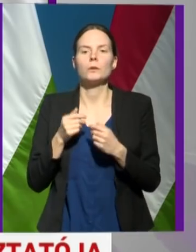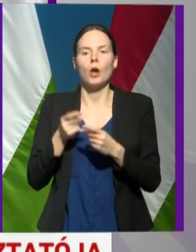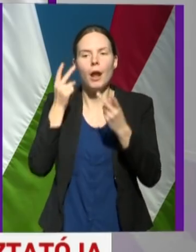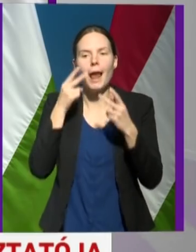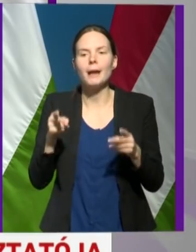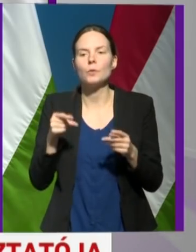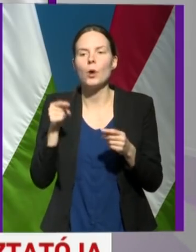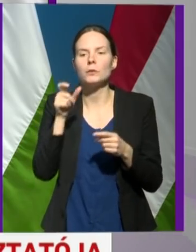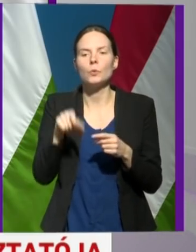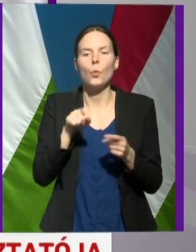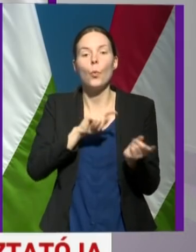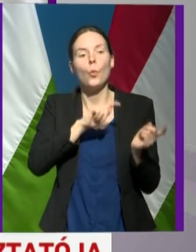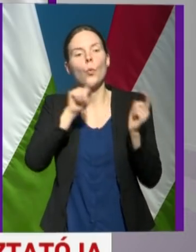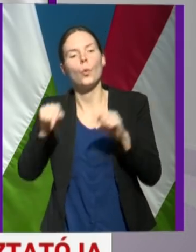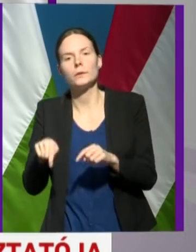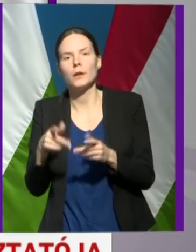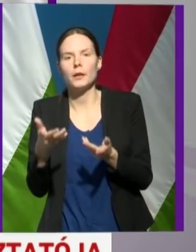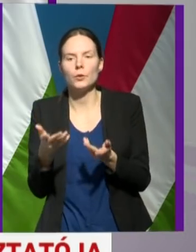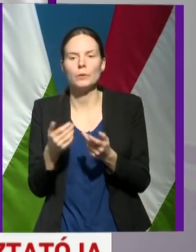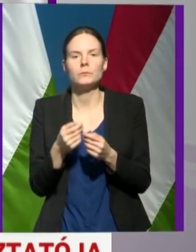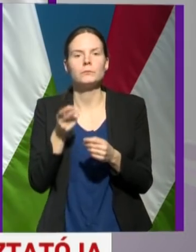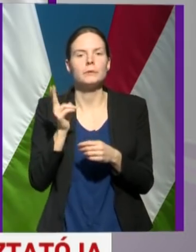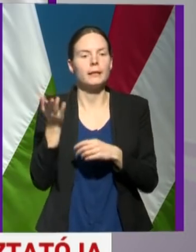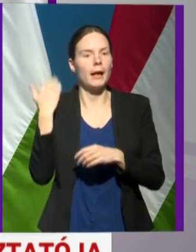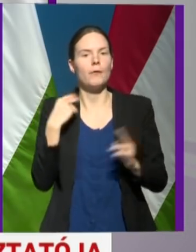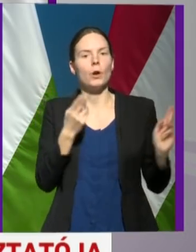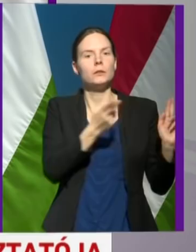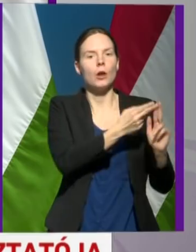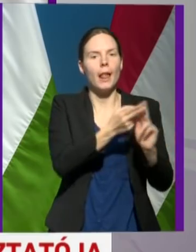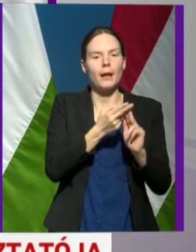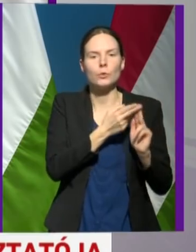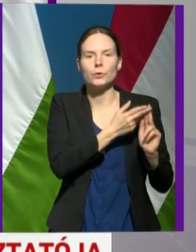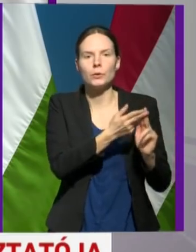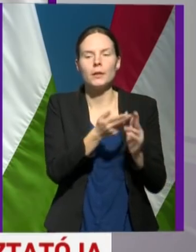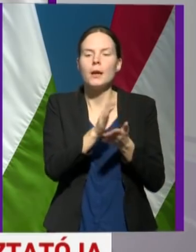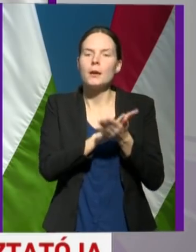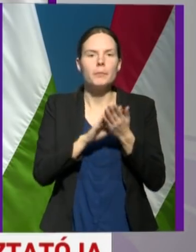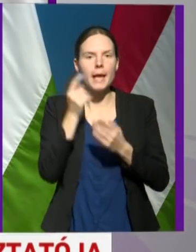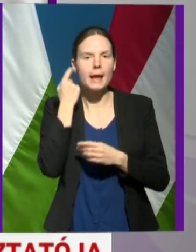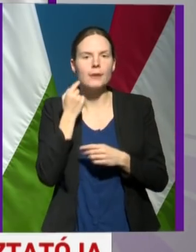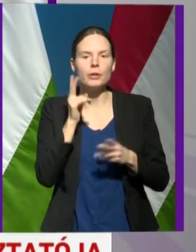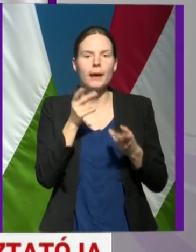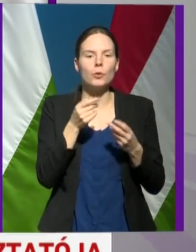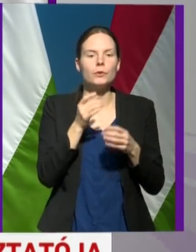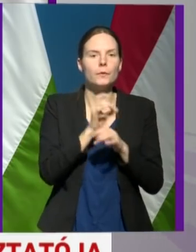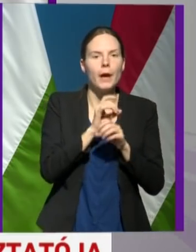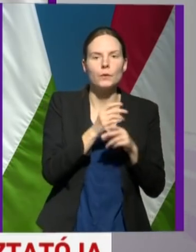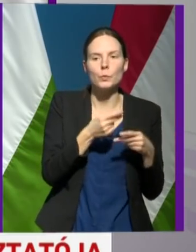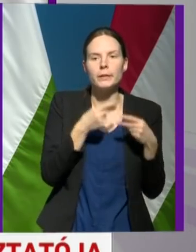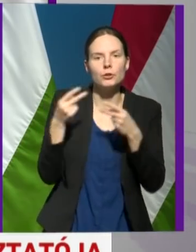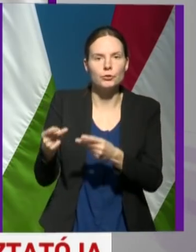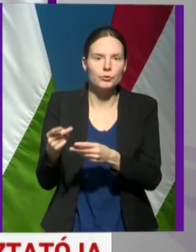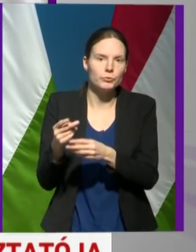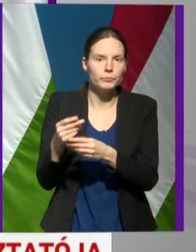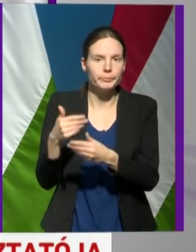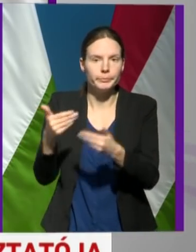honnan jön, ki kell találkozott, milyen esély van arra, hogy ő bármit behurcoljon az intézménybe.